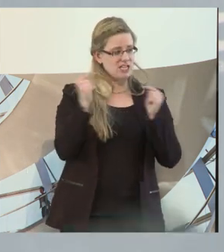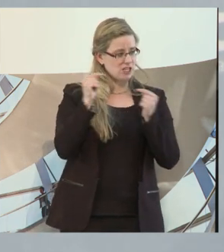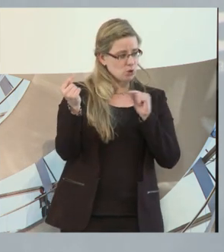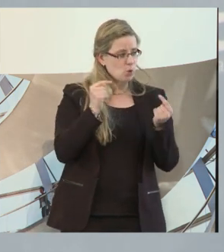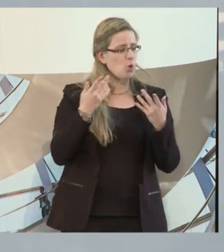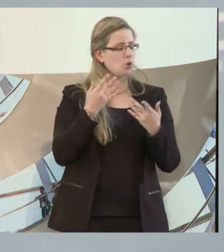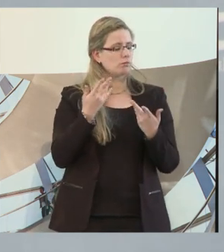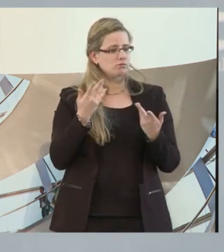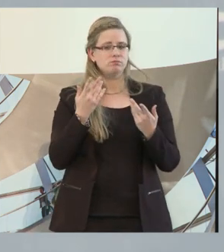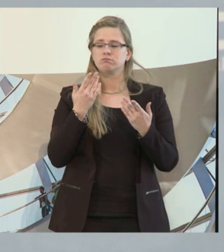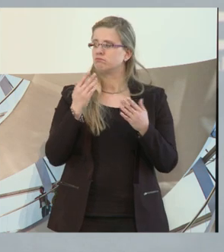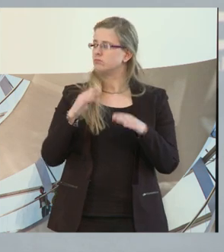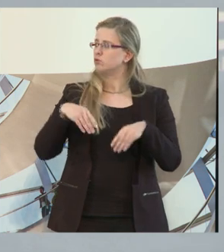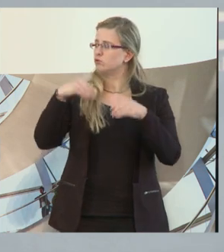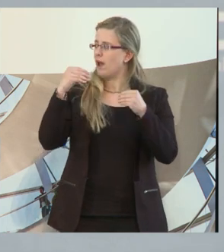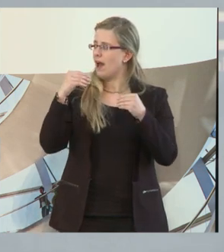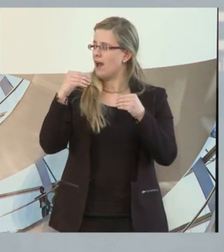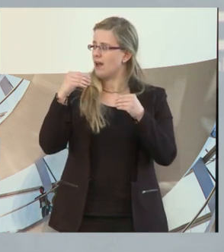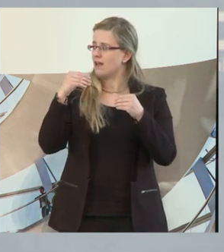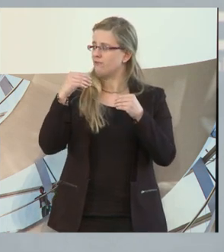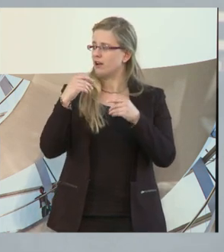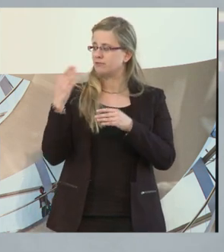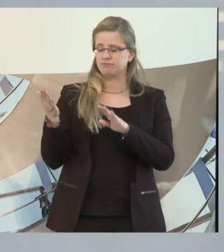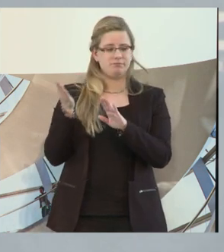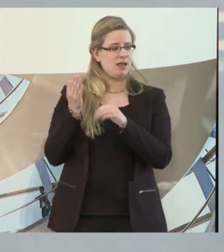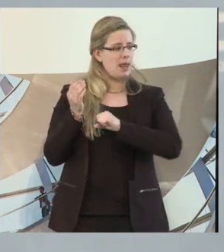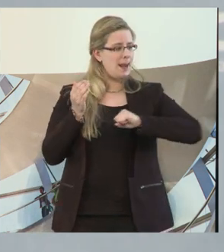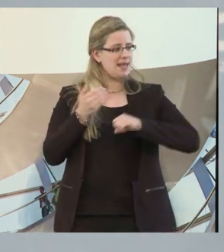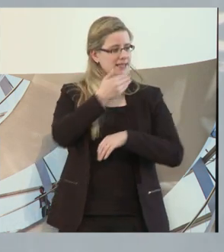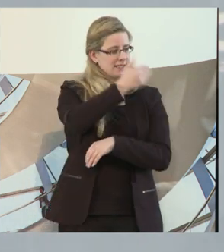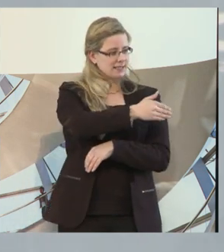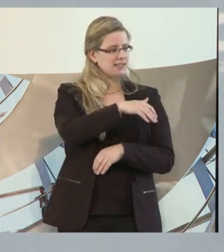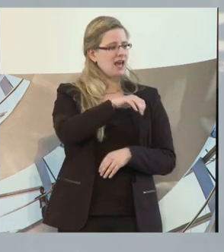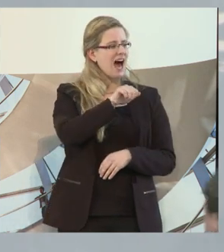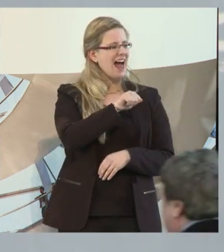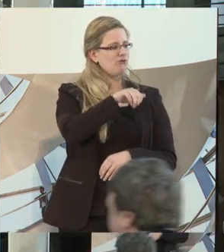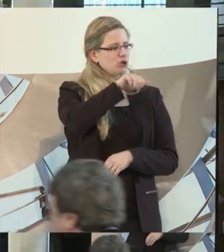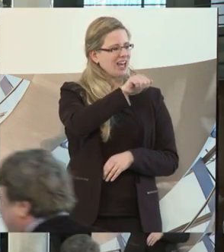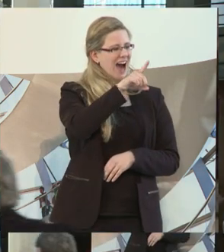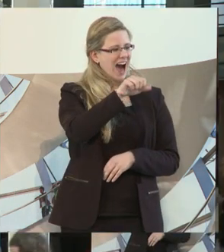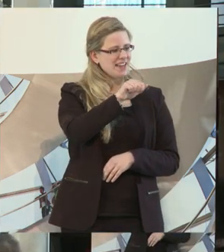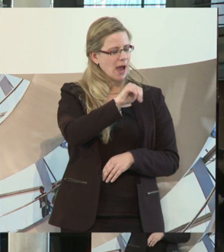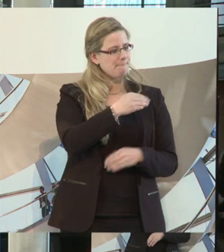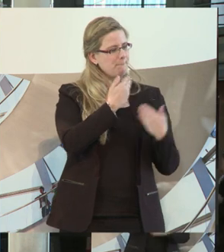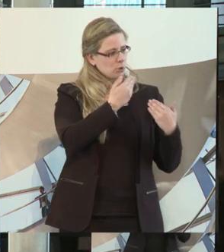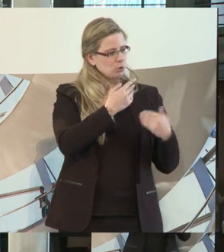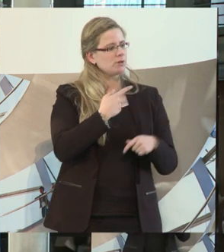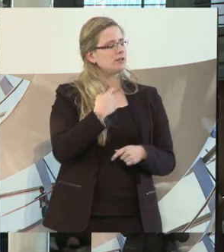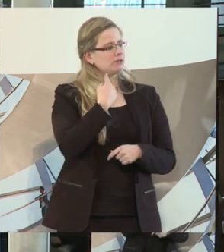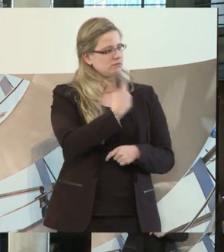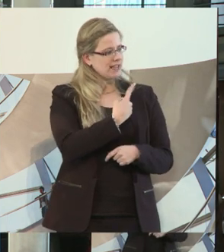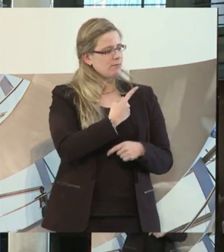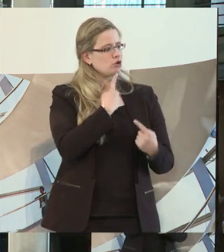da möchte ich zunächst ganz links von meiner Seite aus gesehen Herrn Alfons Adam begrüßen. Er ist Sprecher der